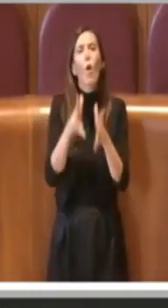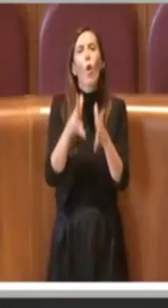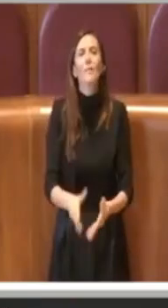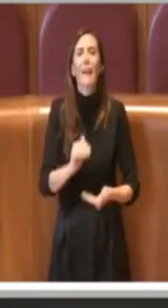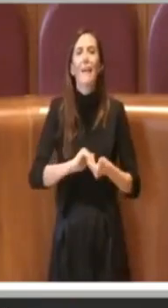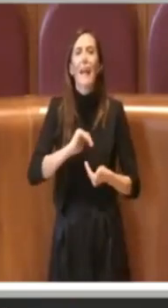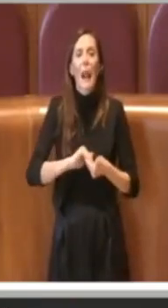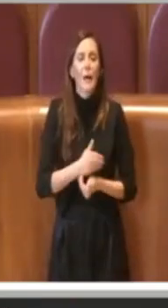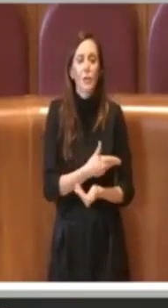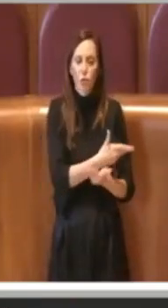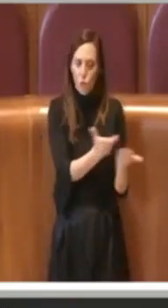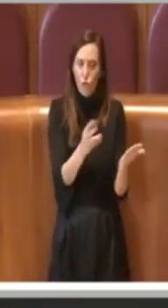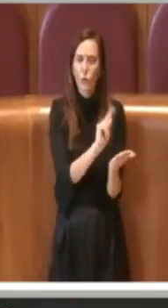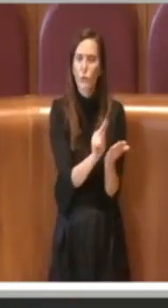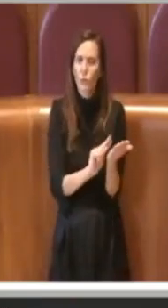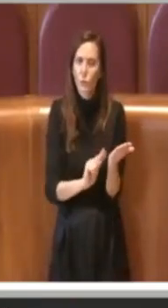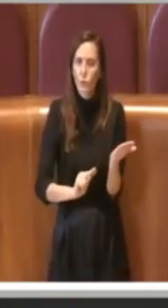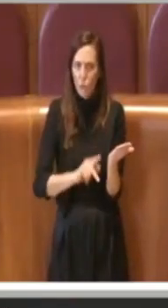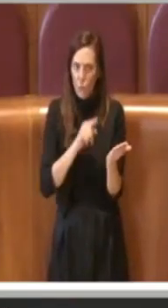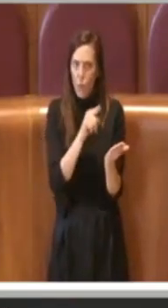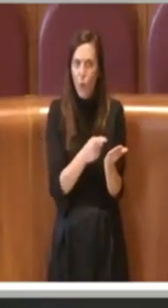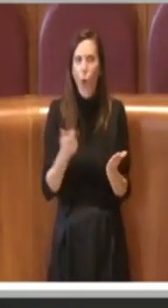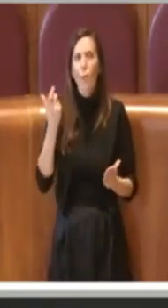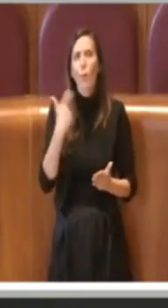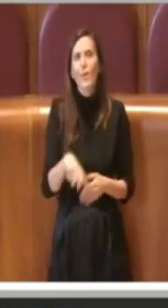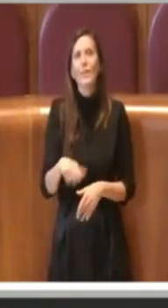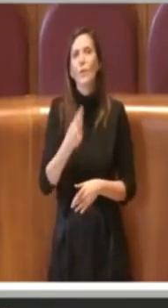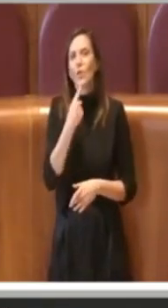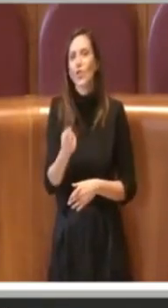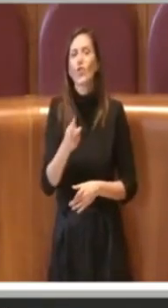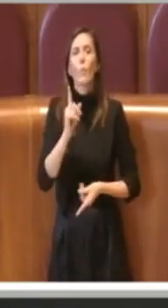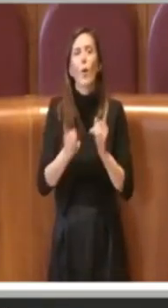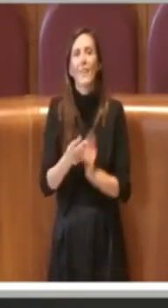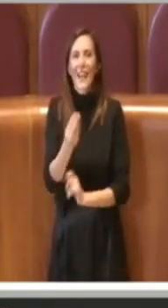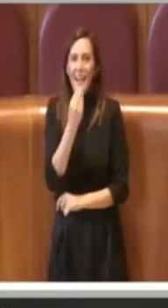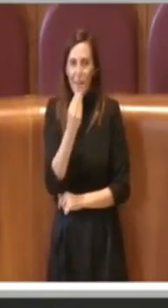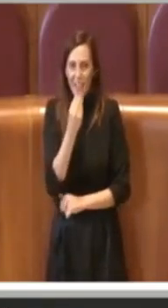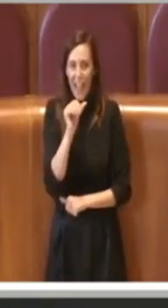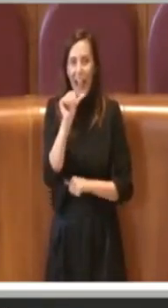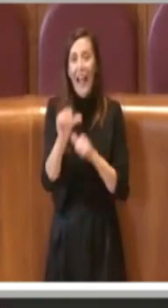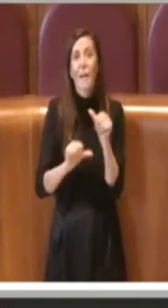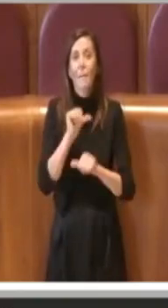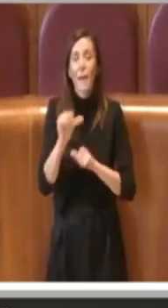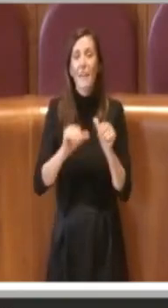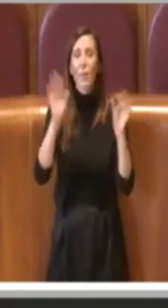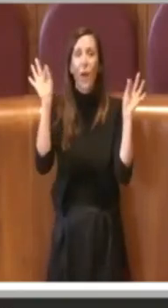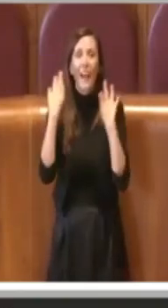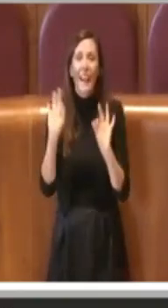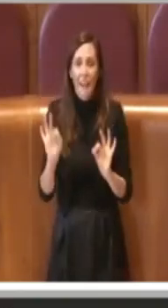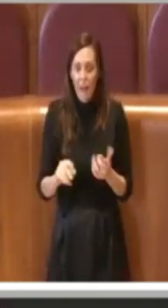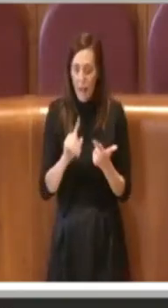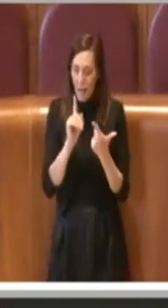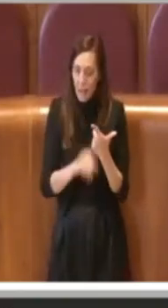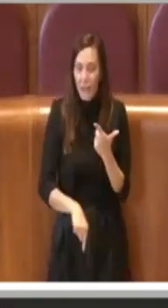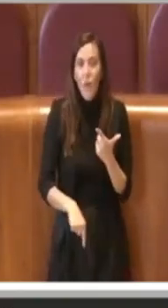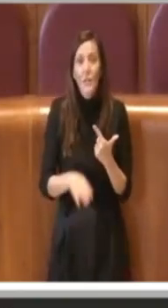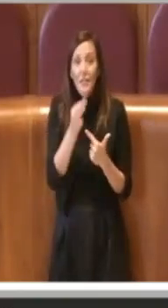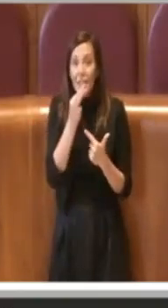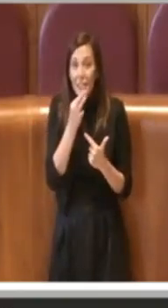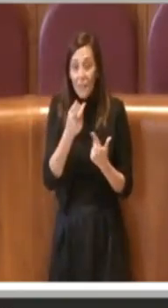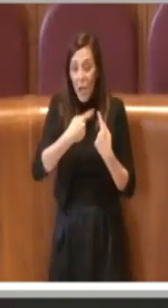Questo è importante perché quando si parla di food policy, quando si parla di cambiamento climatico non si può non